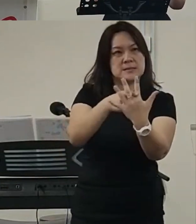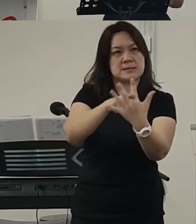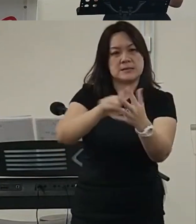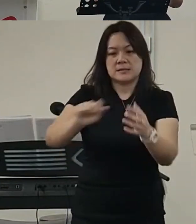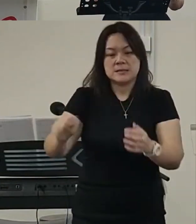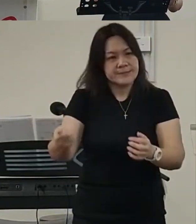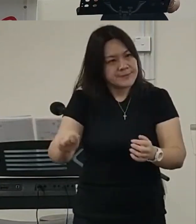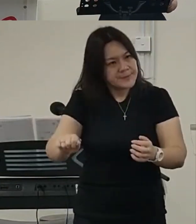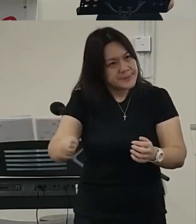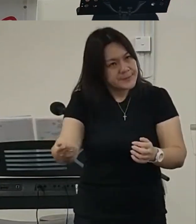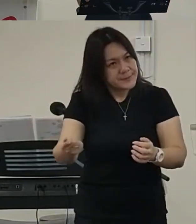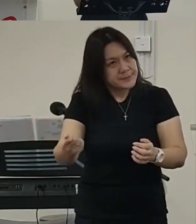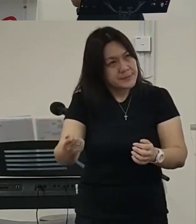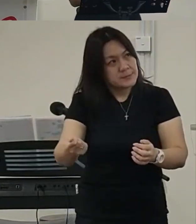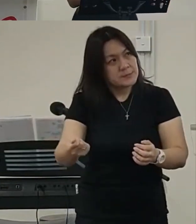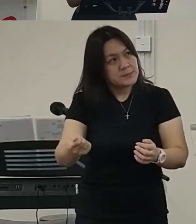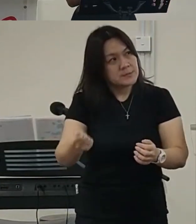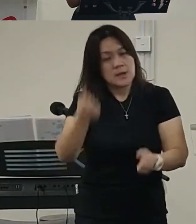我开车